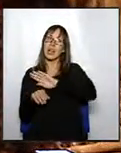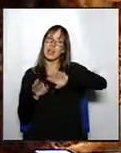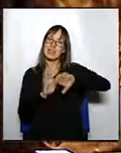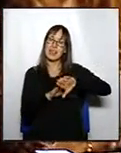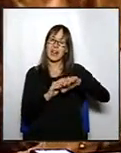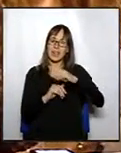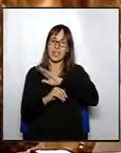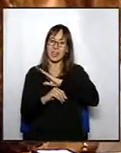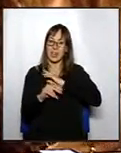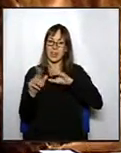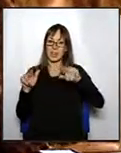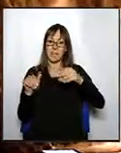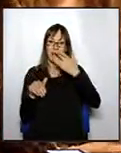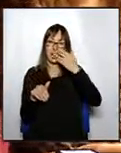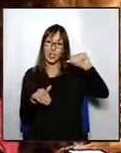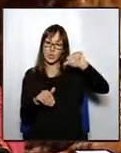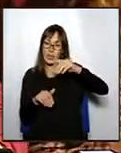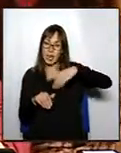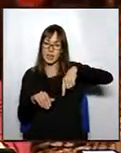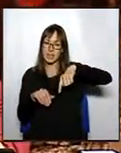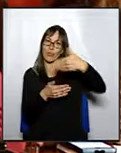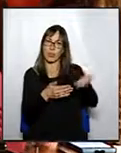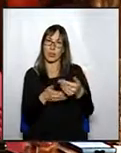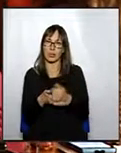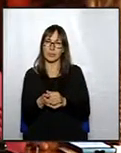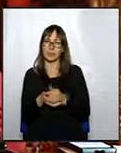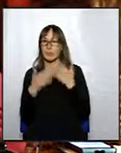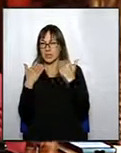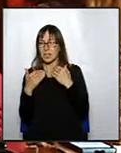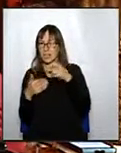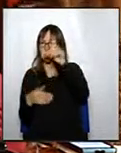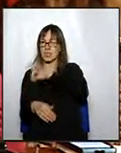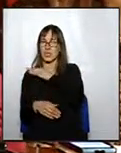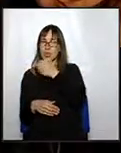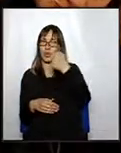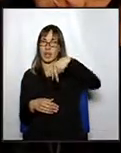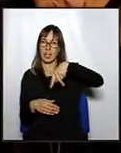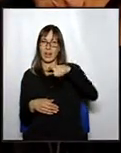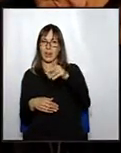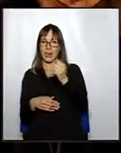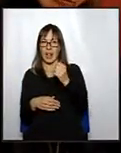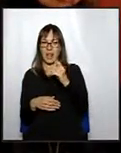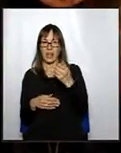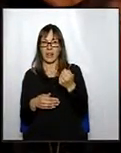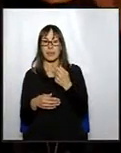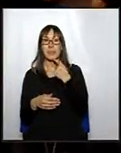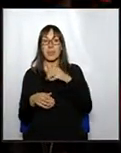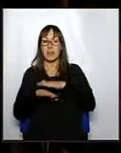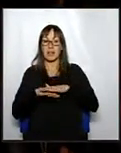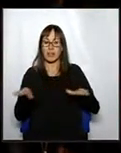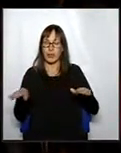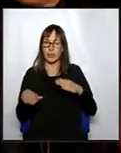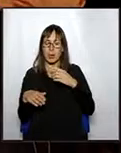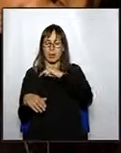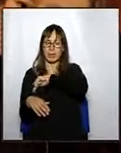'execució del trasllat de la gasolinera del passeig de la Generalitat Vic 2. Senyor Anglada. Sí, gràcies. Bé, Plataforma Vicatana és conscient, tal com sap d